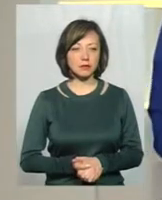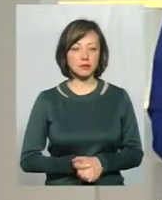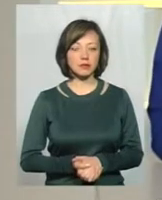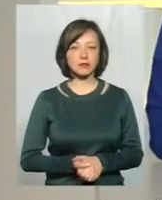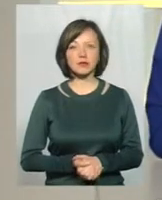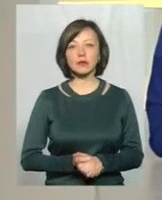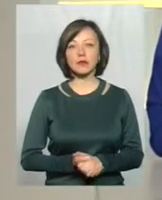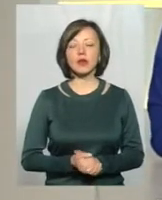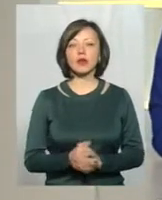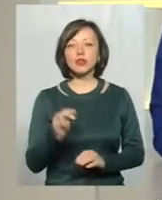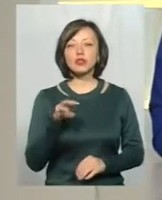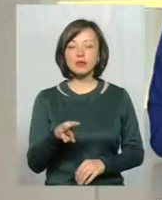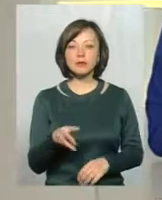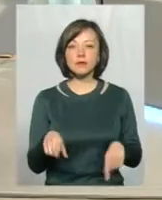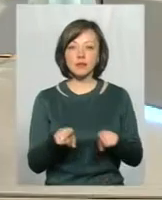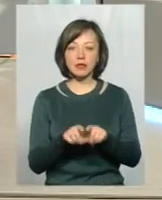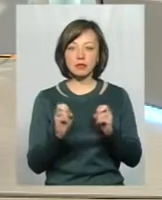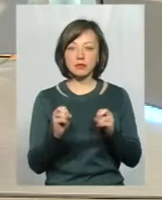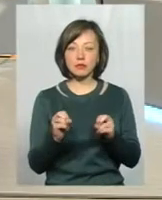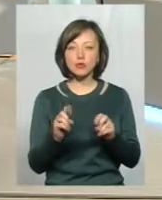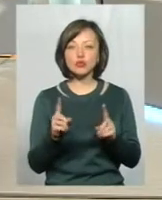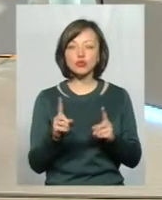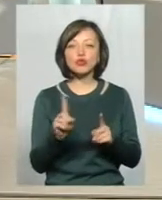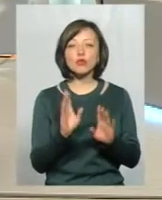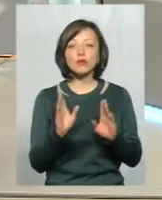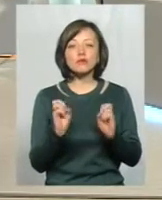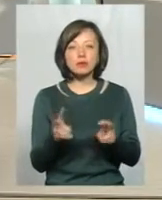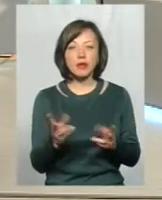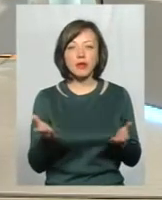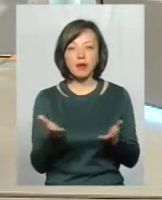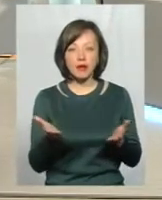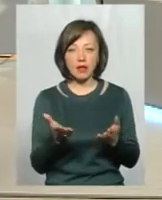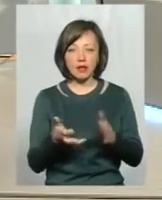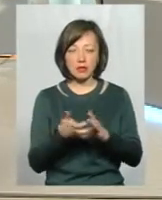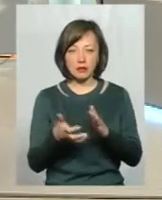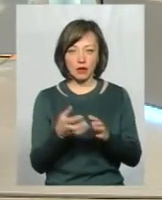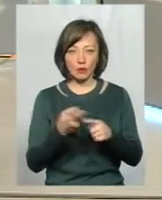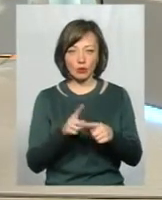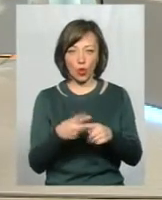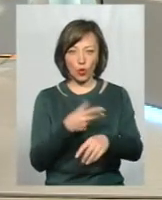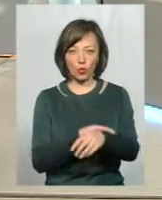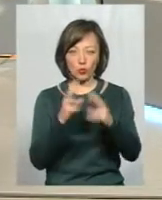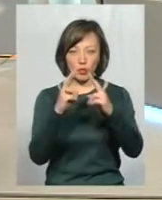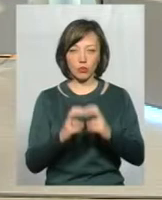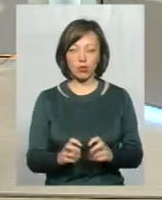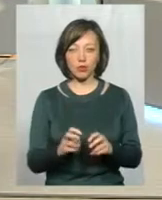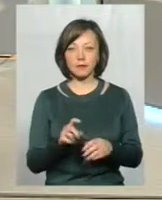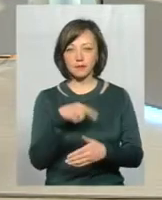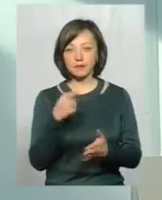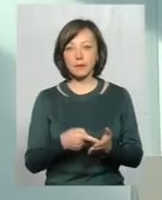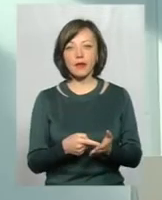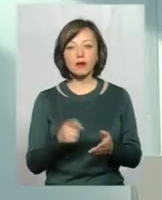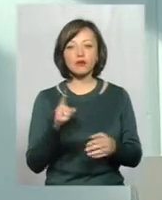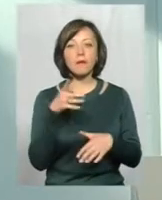Пані Світлана, чим все ж таки загрожує оця нестача туберкуліну? Про які наслідки можемо говорити? Для того, щоб зрозуміти,